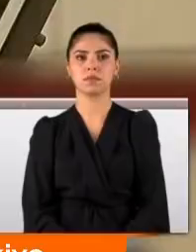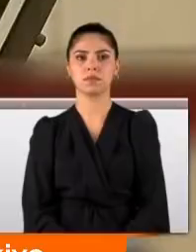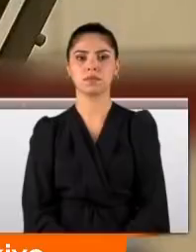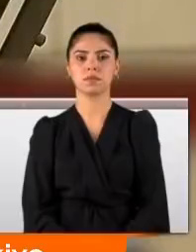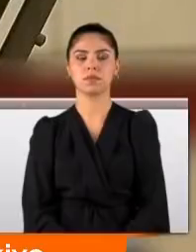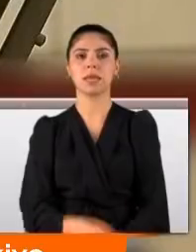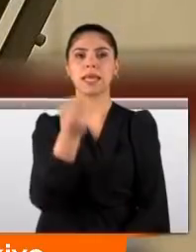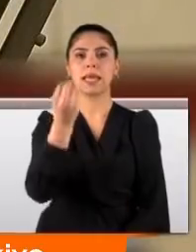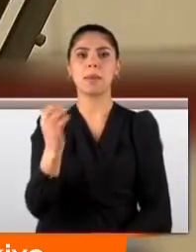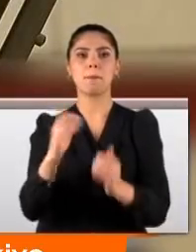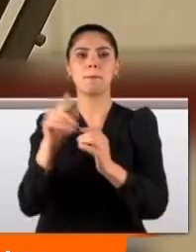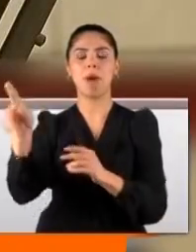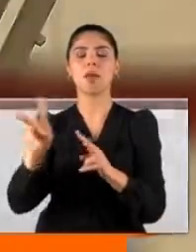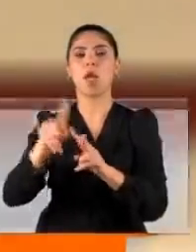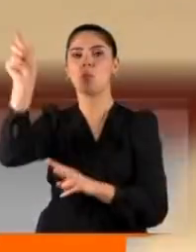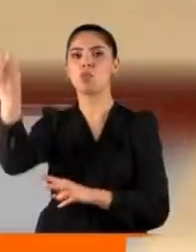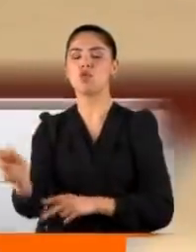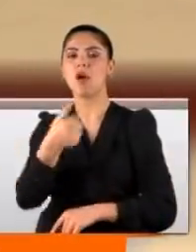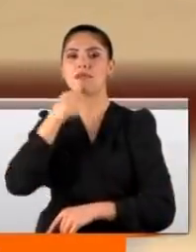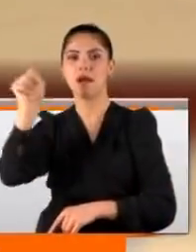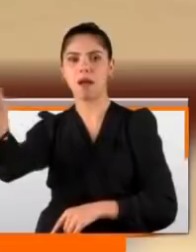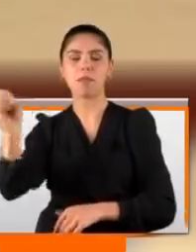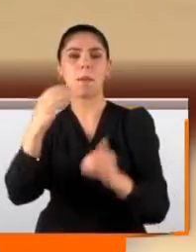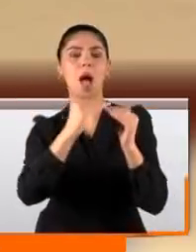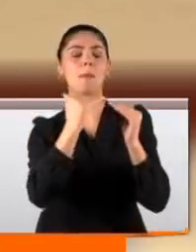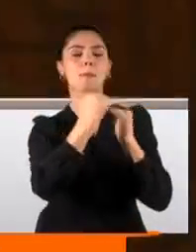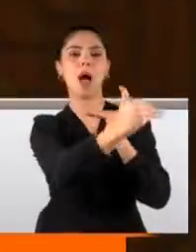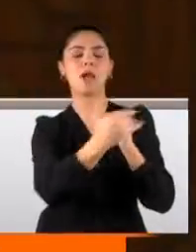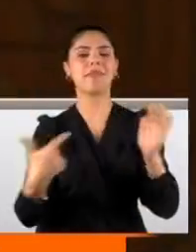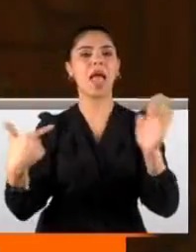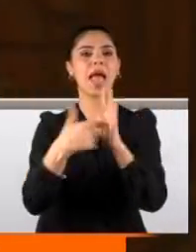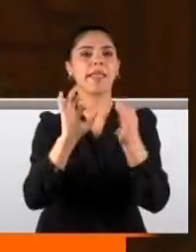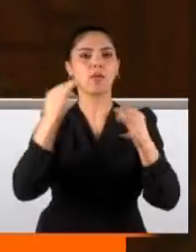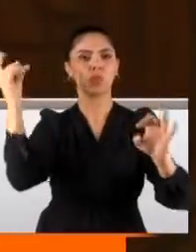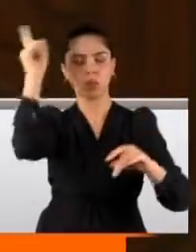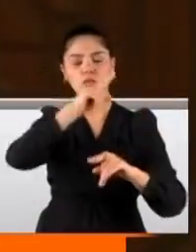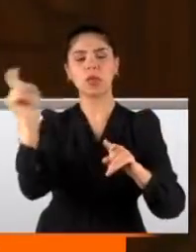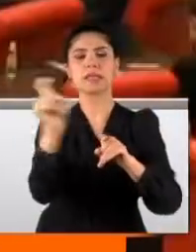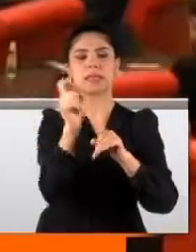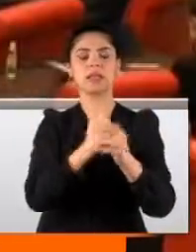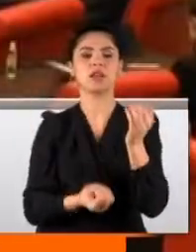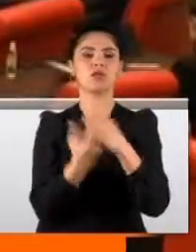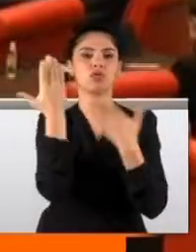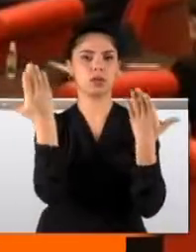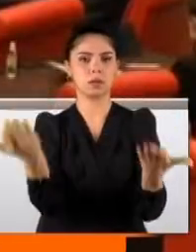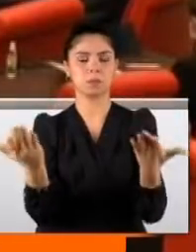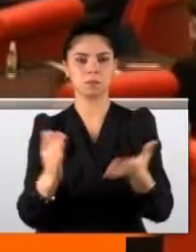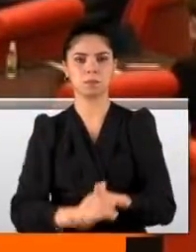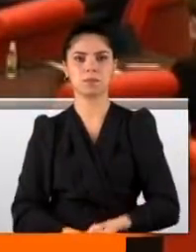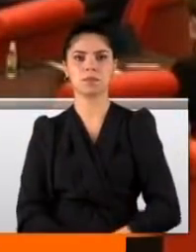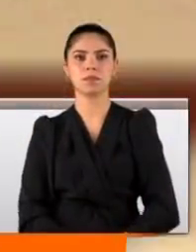İYİ Partili Müsabat Dervişoğlu'nun AK Partililere hedef alan sözleri tansiyonu bir anda yükseltti. Sayın Başkan.